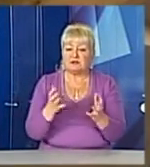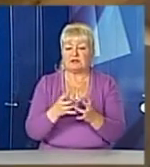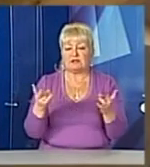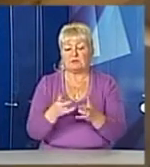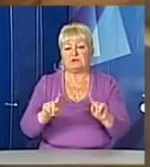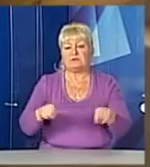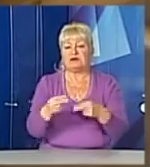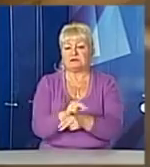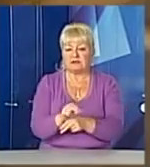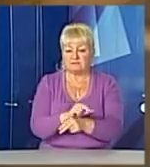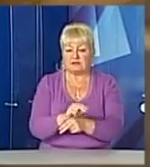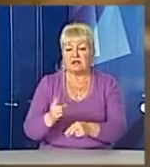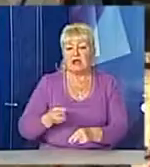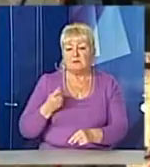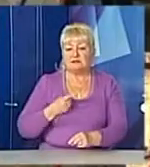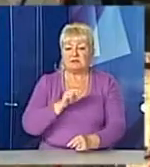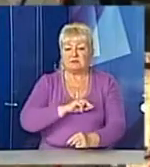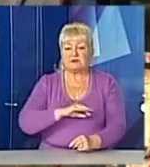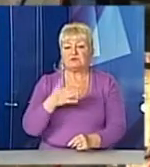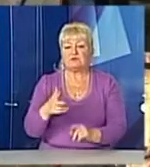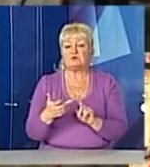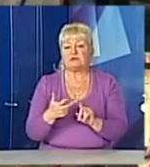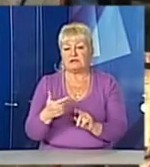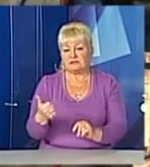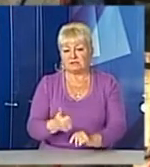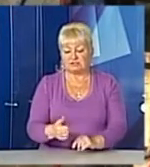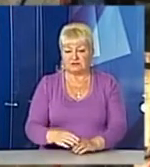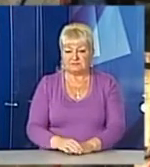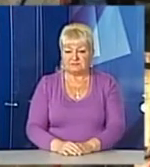реставрація. Майстри працюють вже третій місяць.